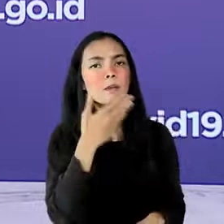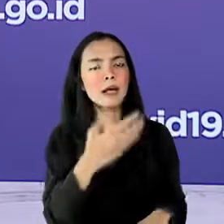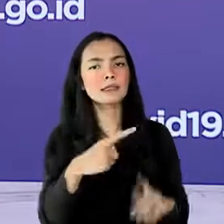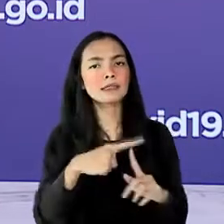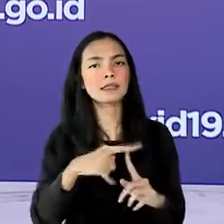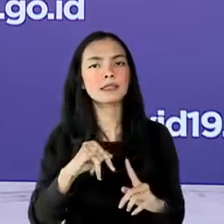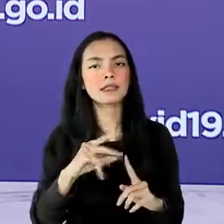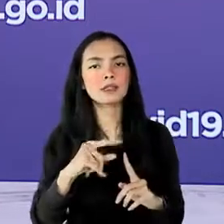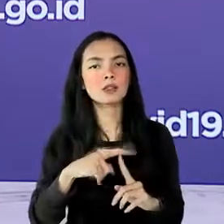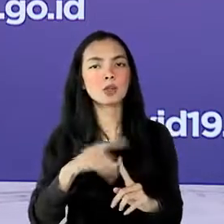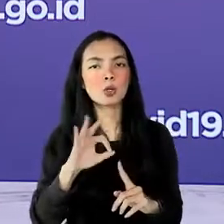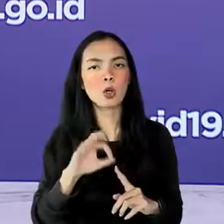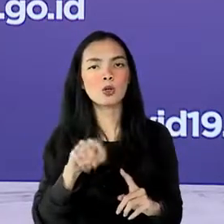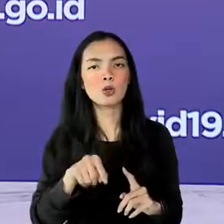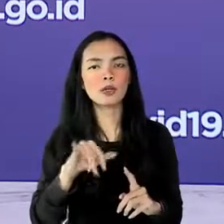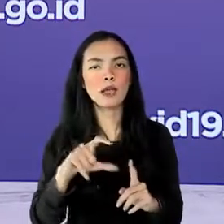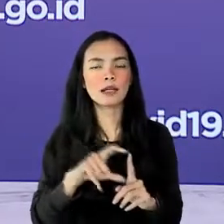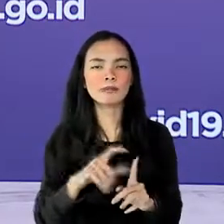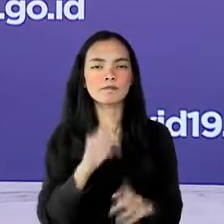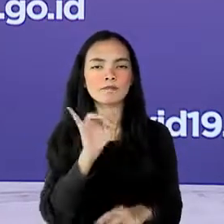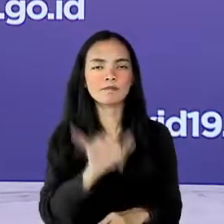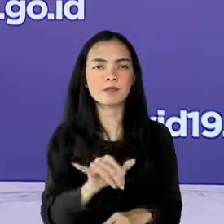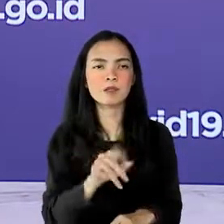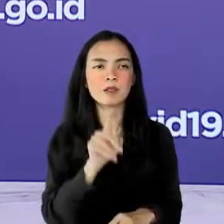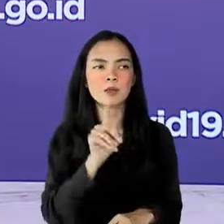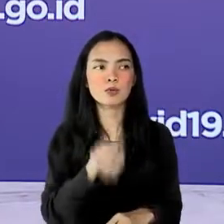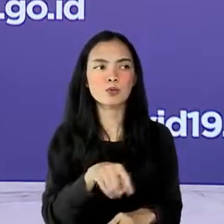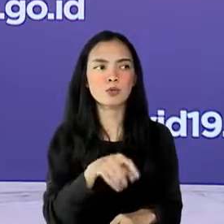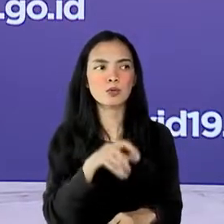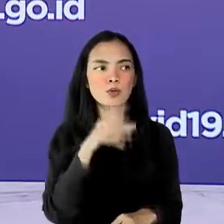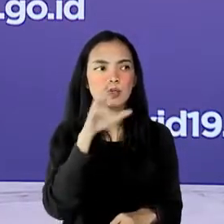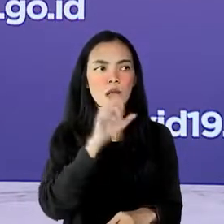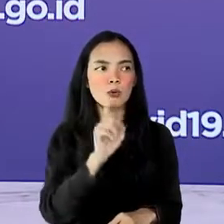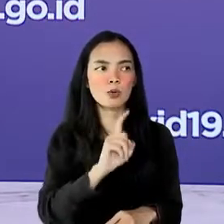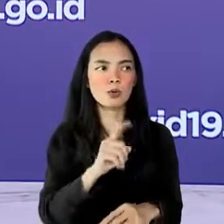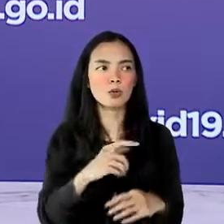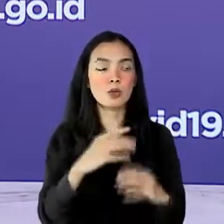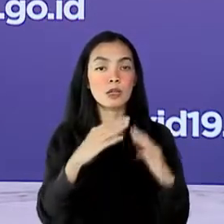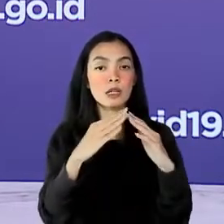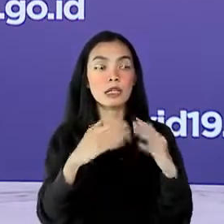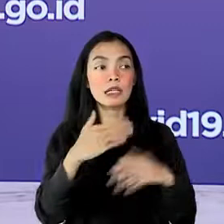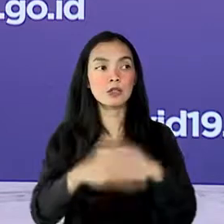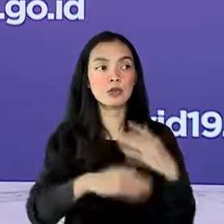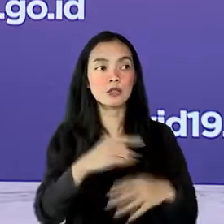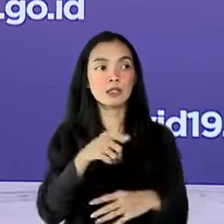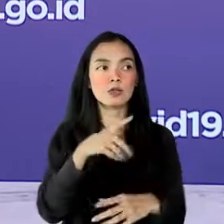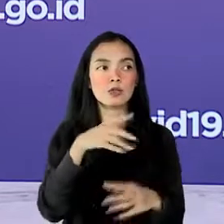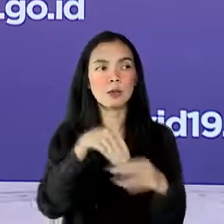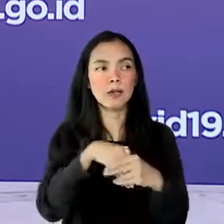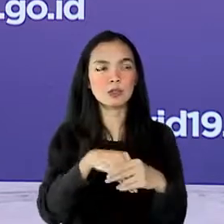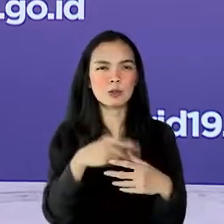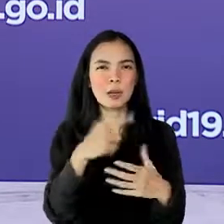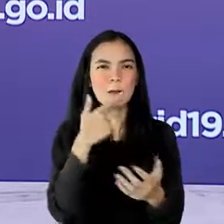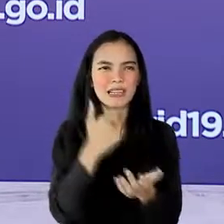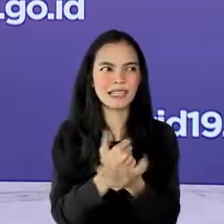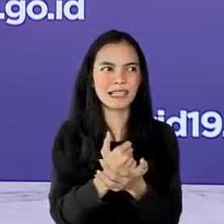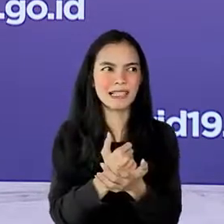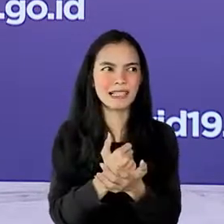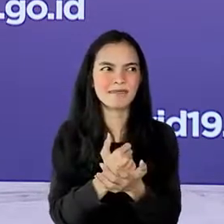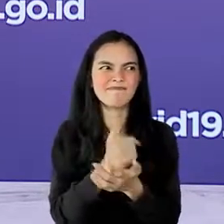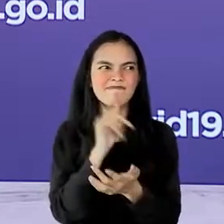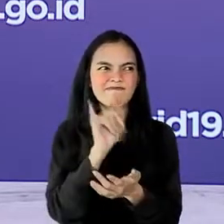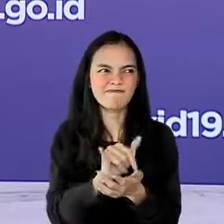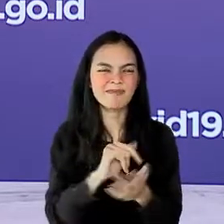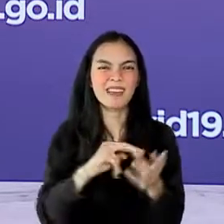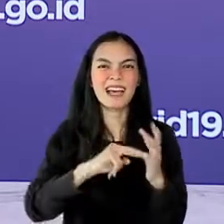tirto.id perlu ditekankan bahwa jenis industri yang disebutkan tergolong sektor esensial